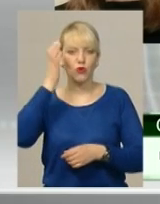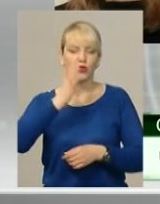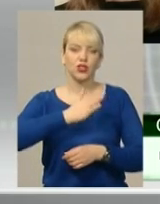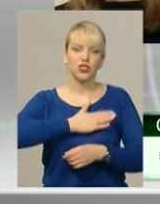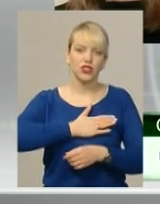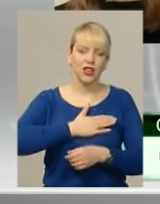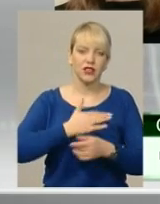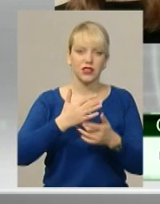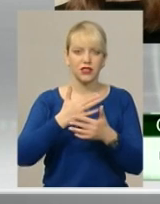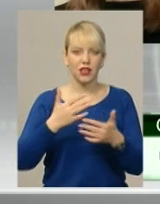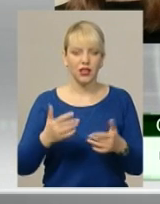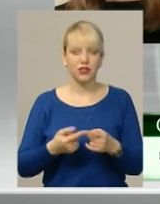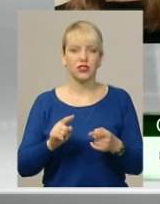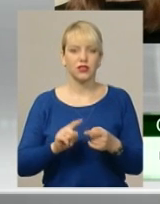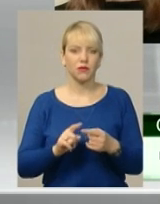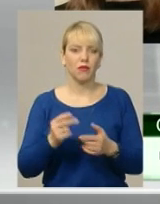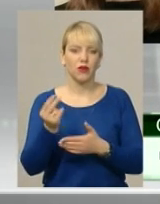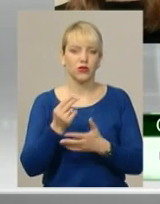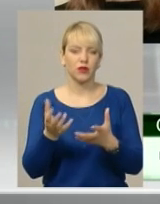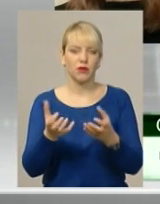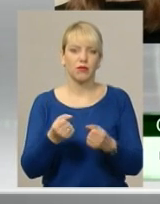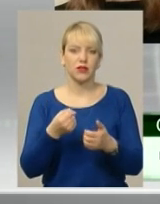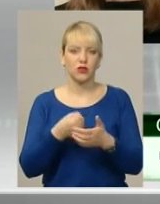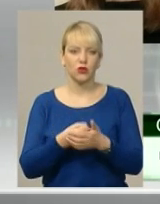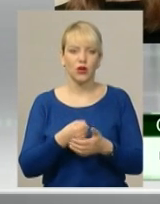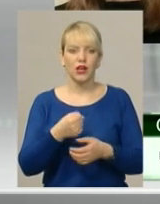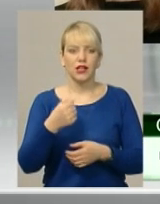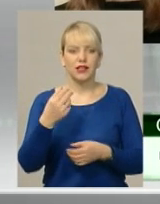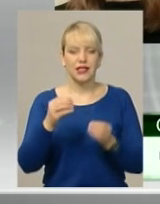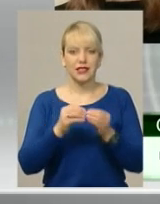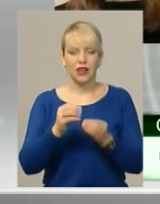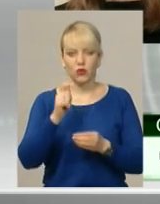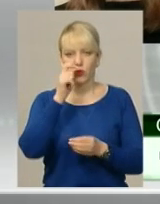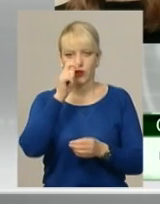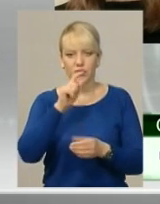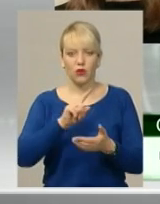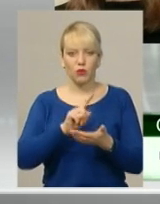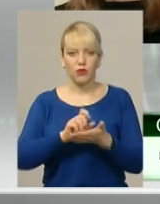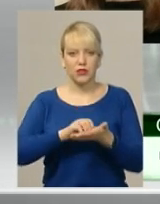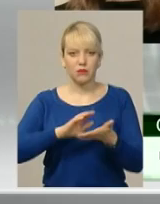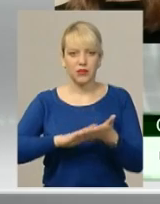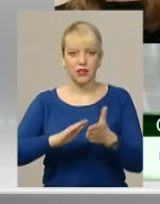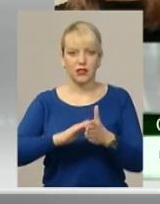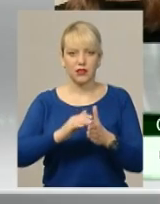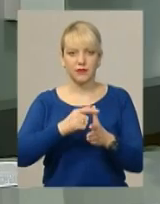Приймаються малюнки до 30 квітня, але обов'язково зазначати вік, ім'я і прізвище.